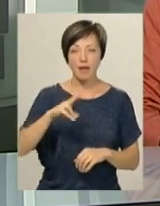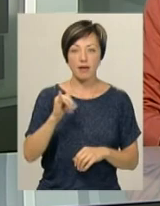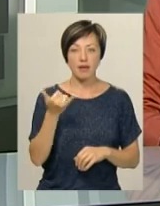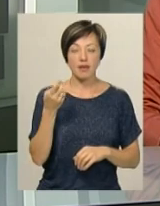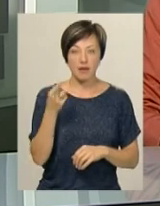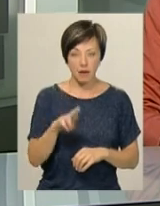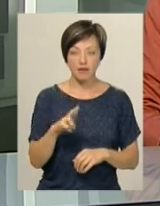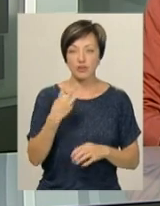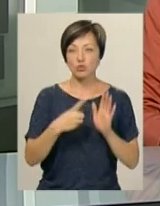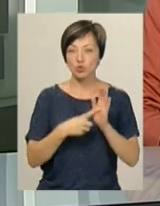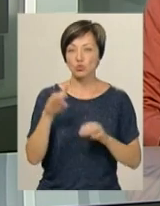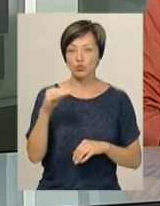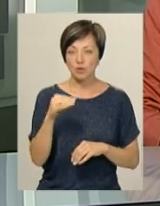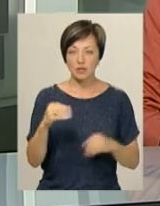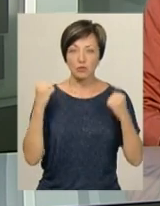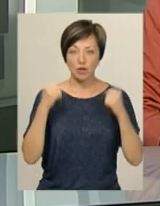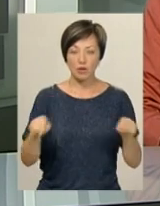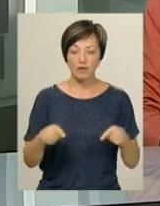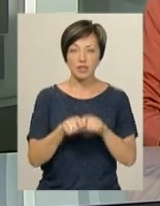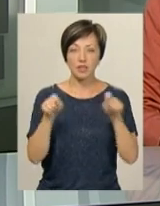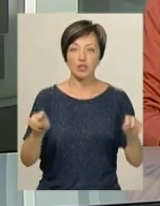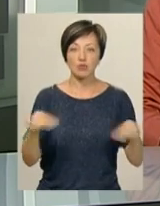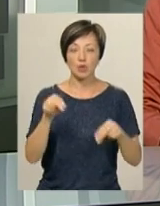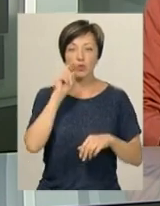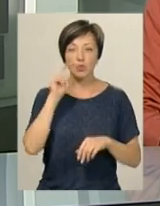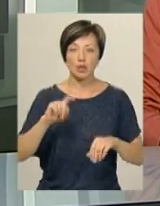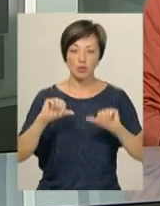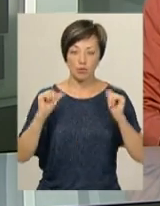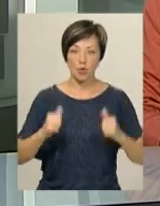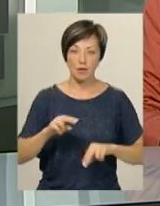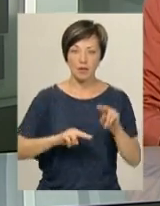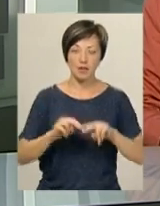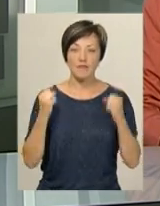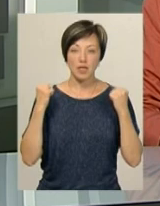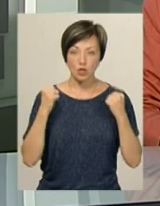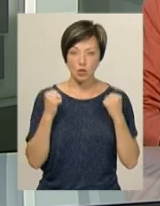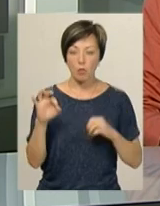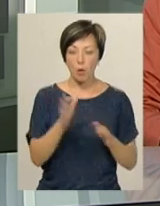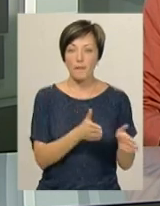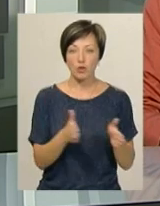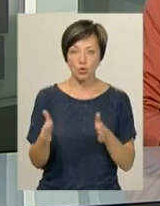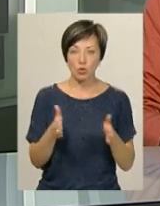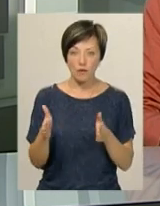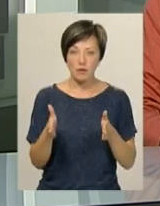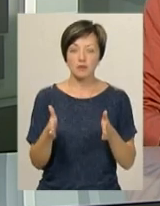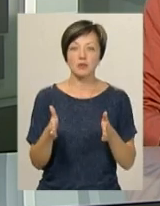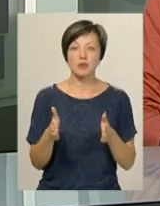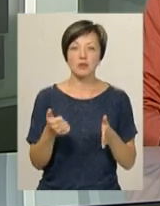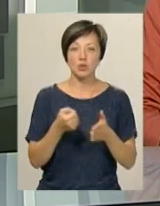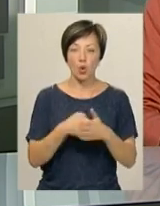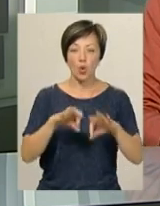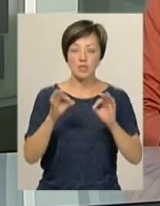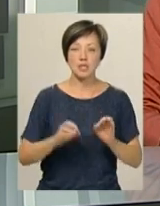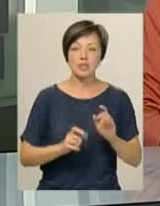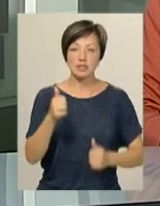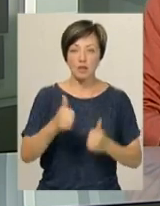Хмельницькому спортсмен організовує відкритий чемпіонат України з бодібілдингу та фітнесу. Про підготовку Руслана Сідлецького до осінніх